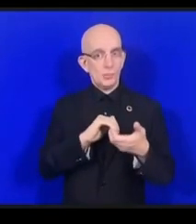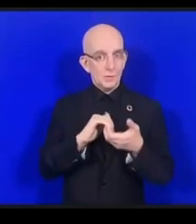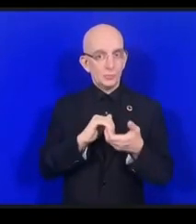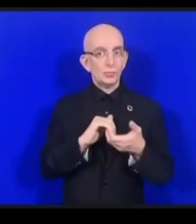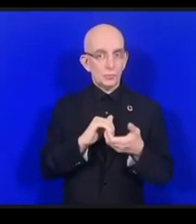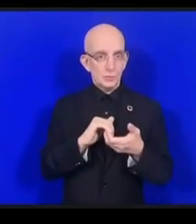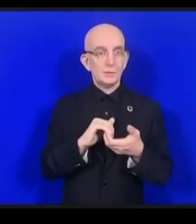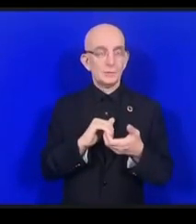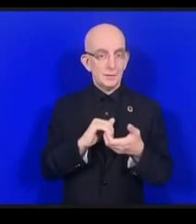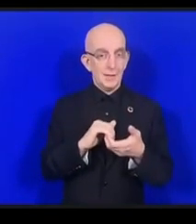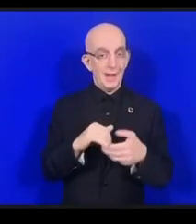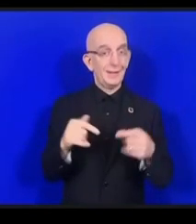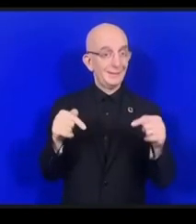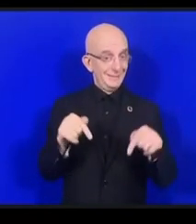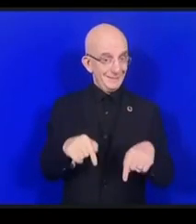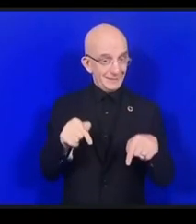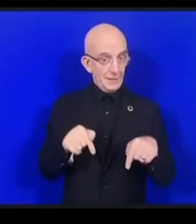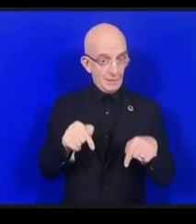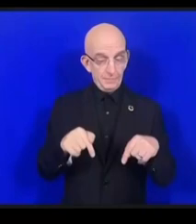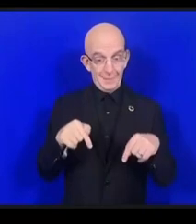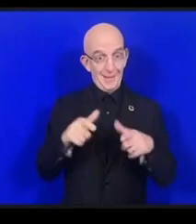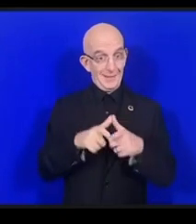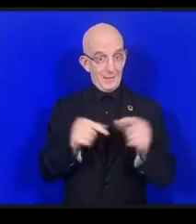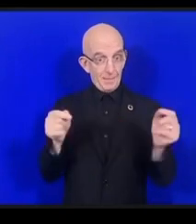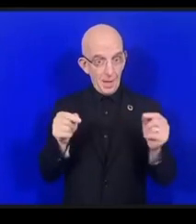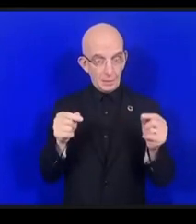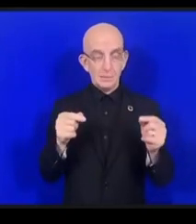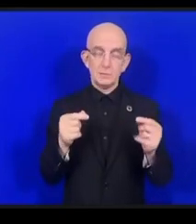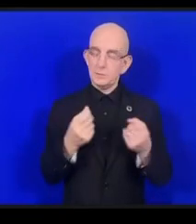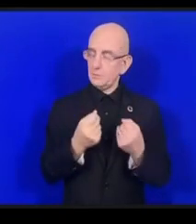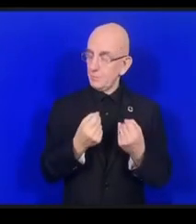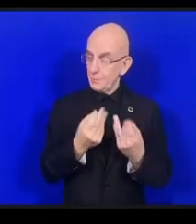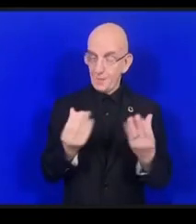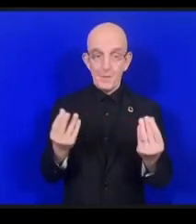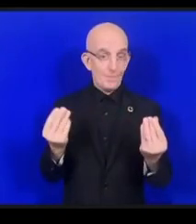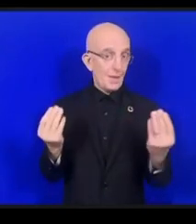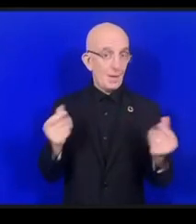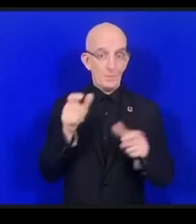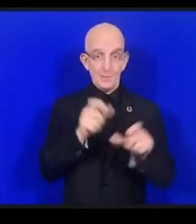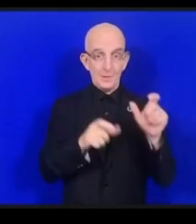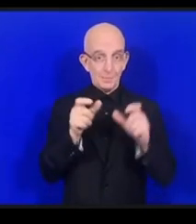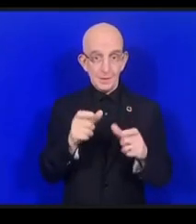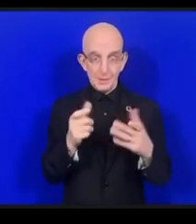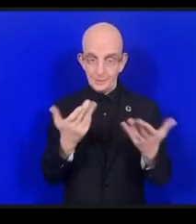ici au Japon il y a beaucoup de personnes qui